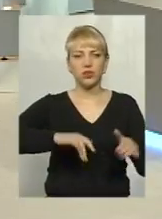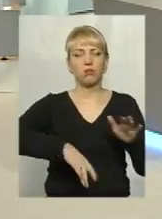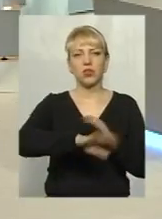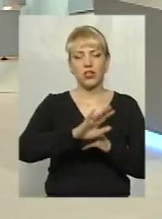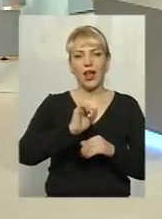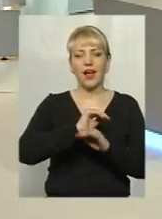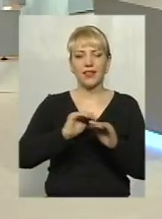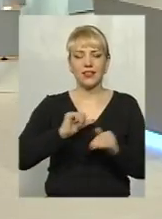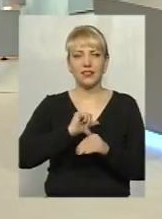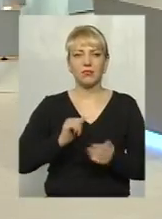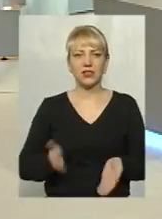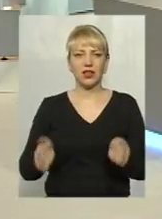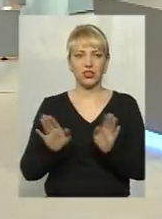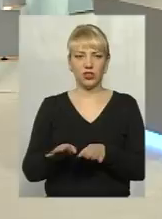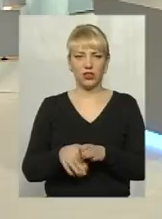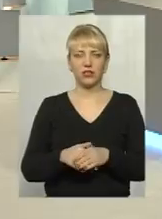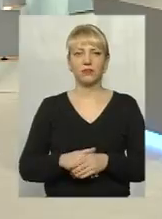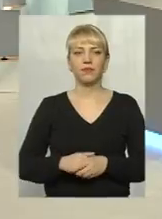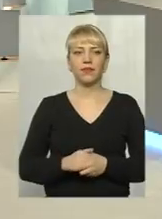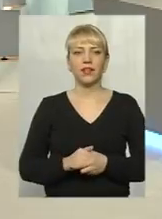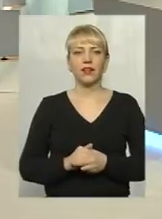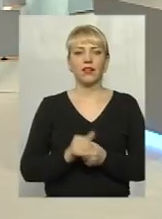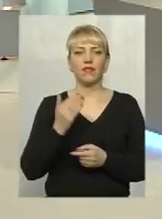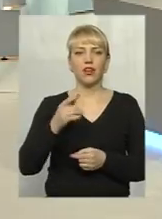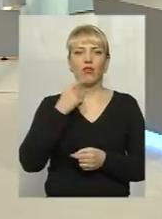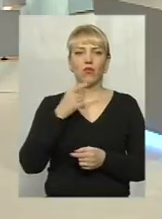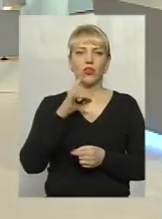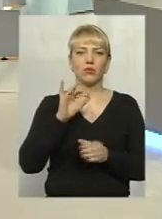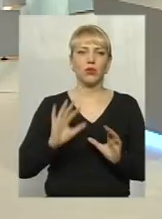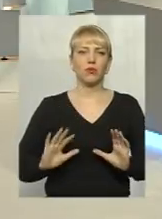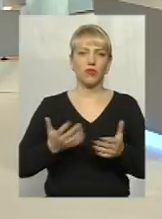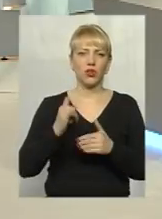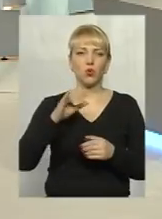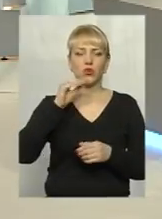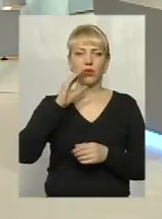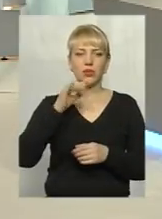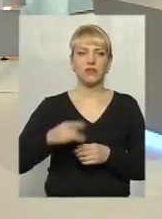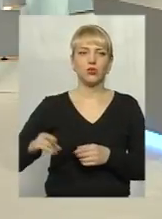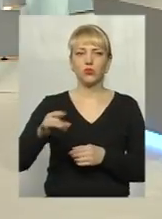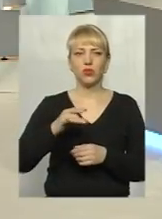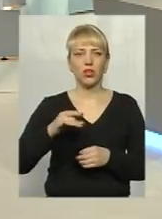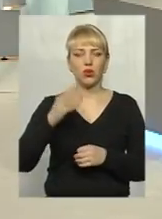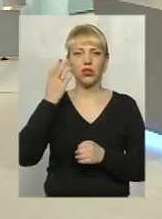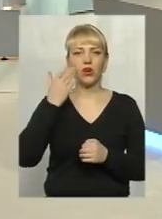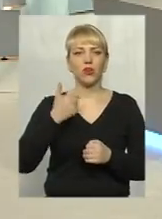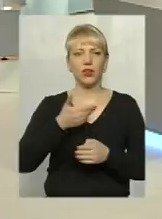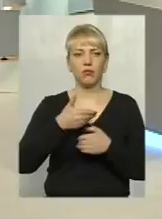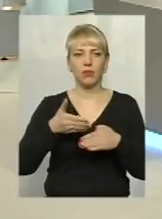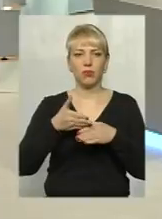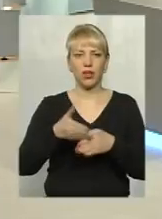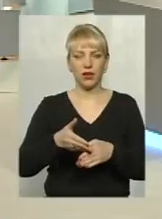Діти залишилися самі. Ви, я так розумію, говорити про випадок у Шепітівському районі, коли ми допомагали